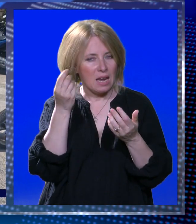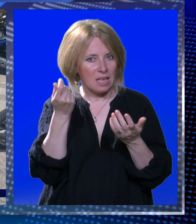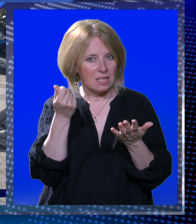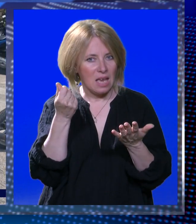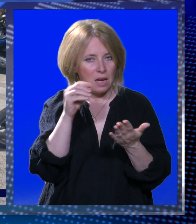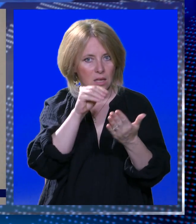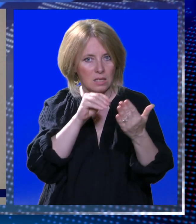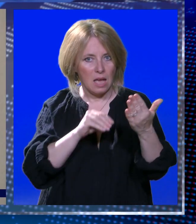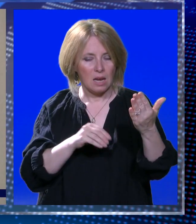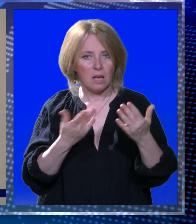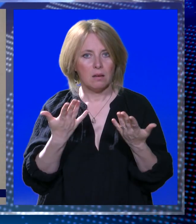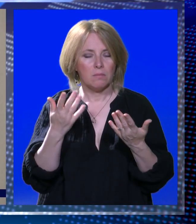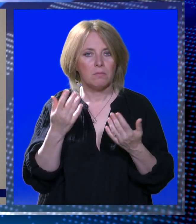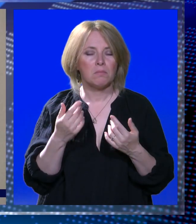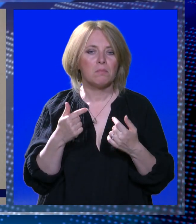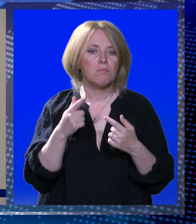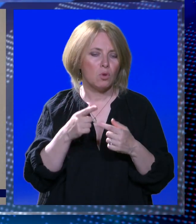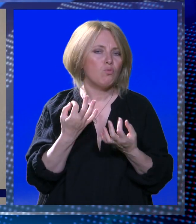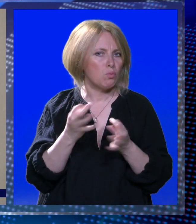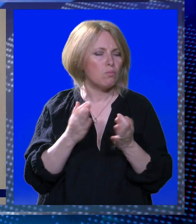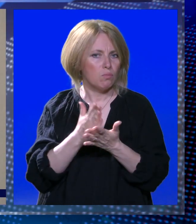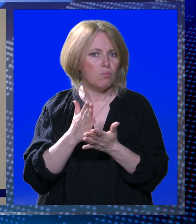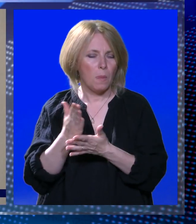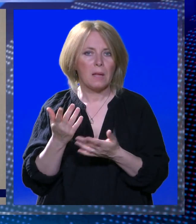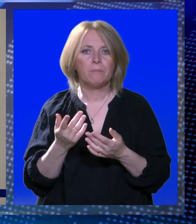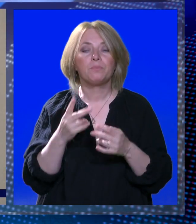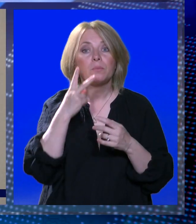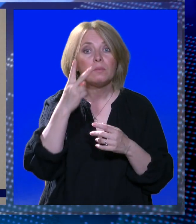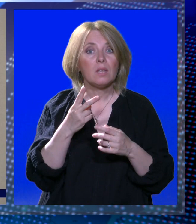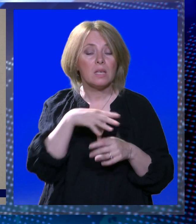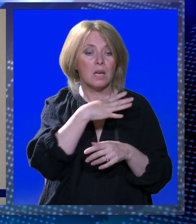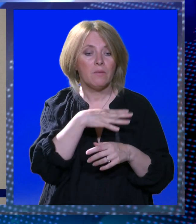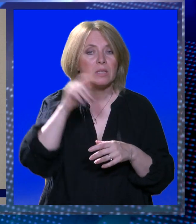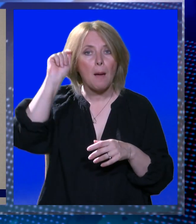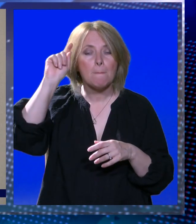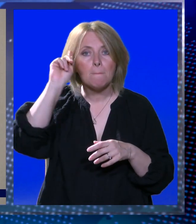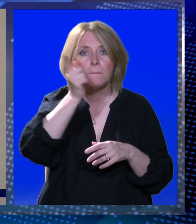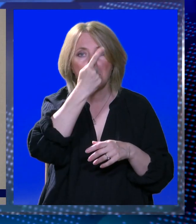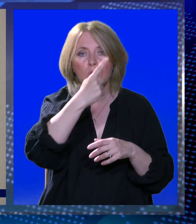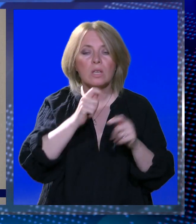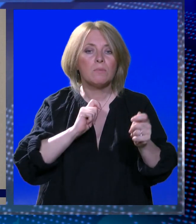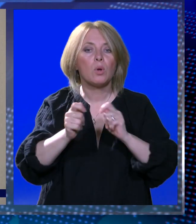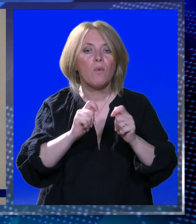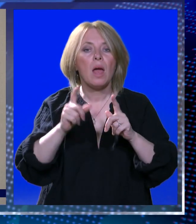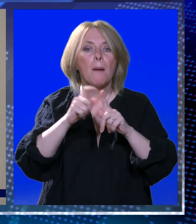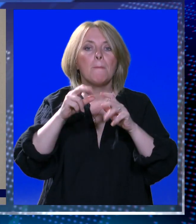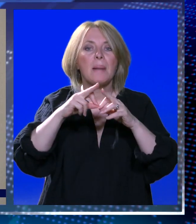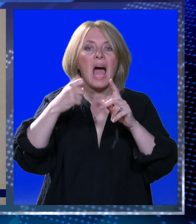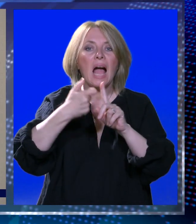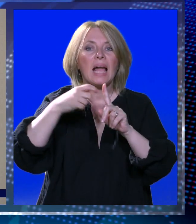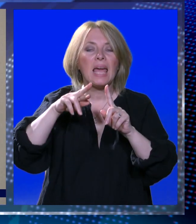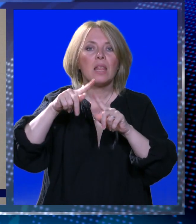prepoznaje građane, tako da će to uredno funkcionirati. Vidjeli ste sa Hrvatskom poštom da smo dogovorili paketomat.